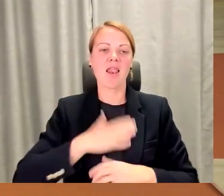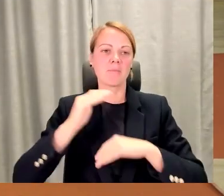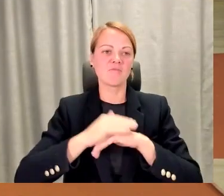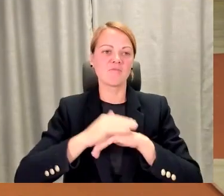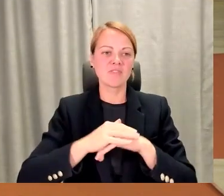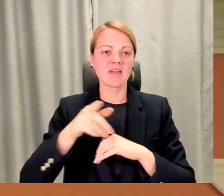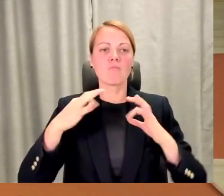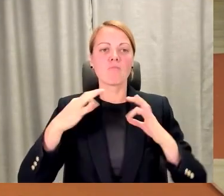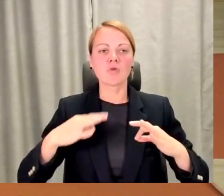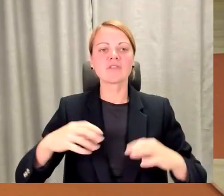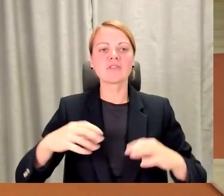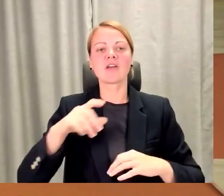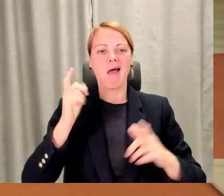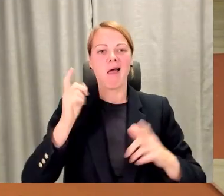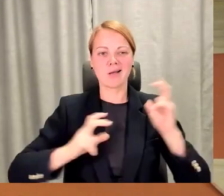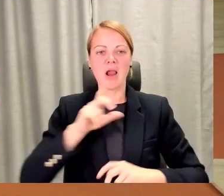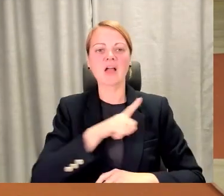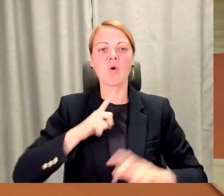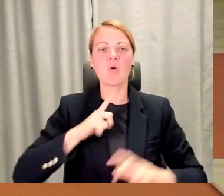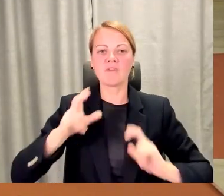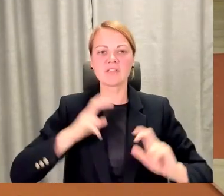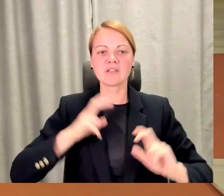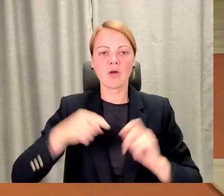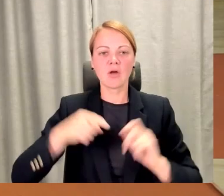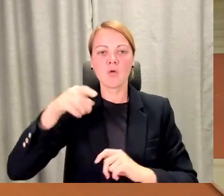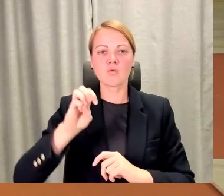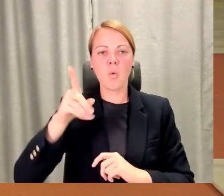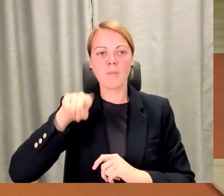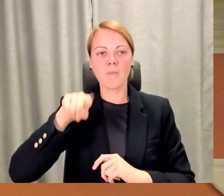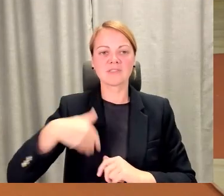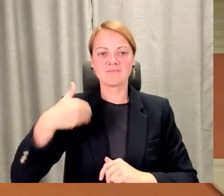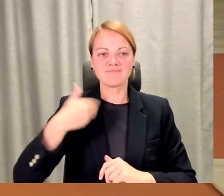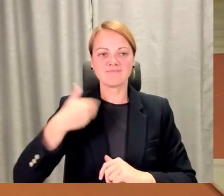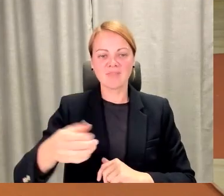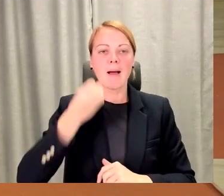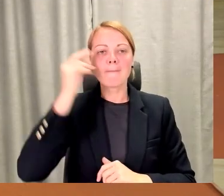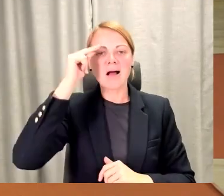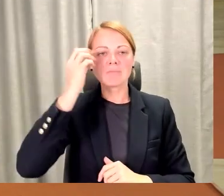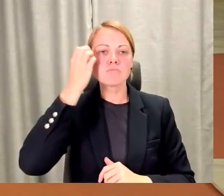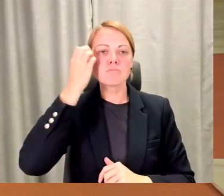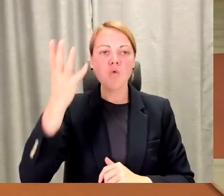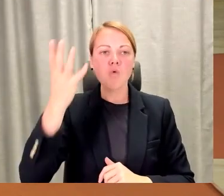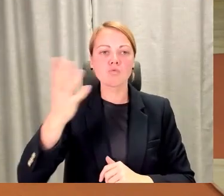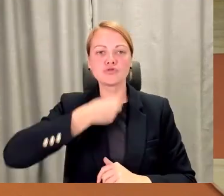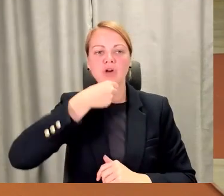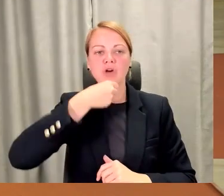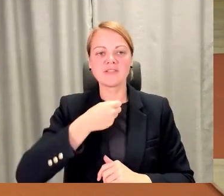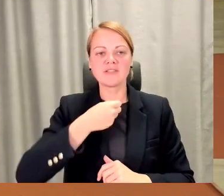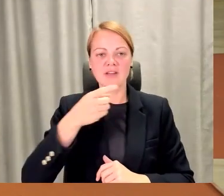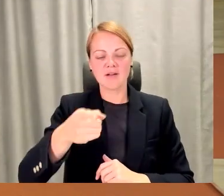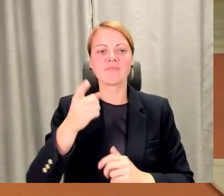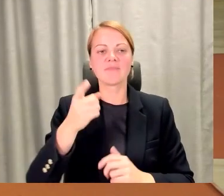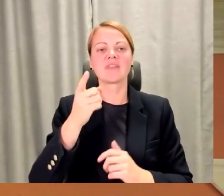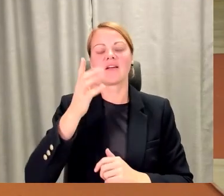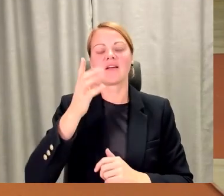sveicināts, mācību pieaugušajiem dalījumnieks Valsts vids dienestes Vidzemes Reionāls vids pārvaldes zvejas kontrolas daļas vadītājs. Paldies